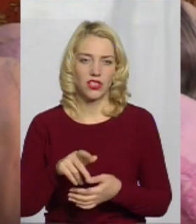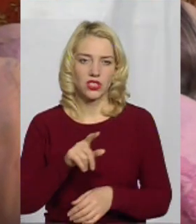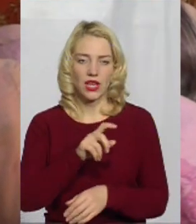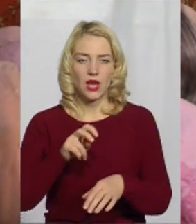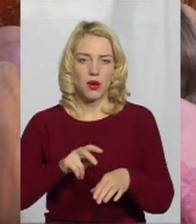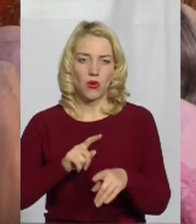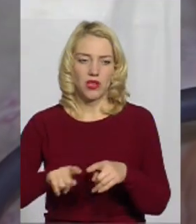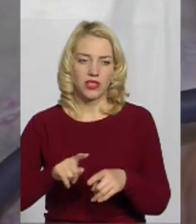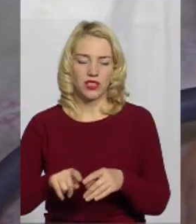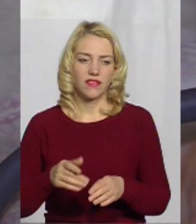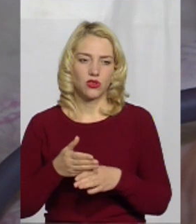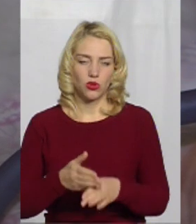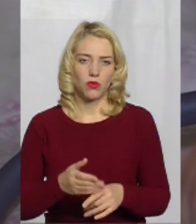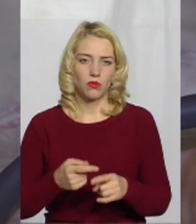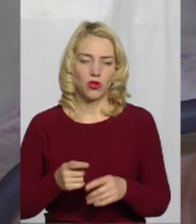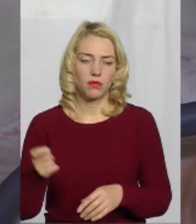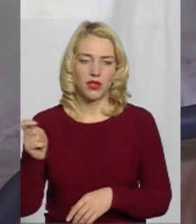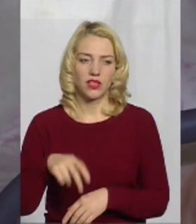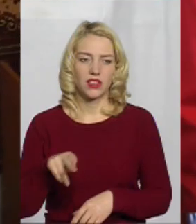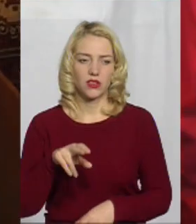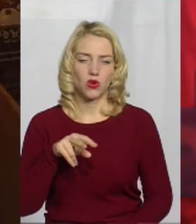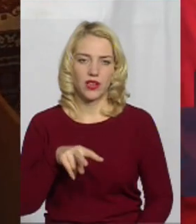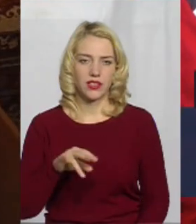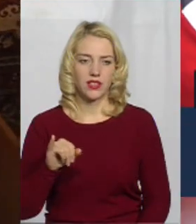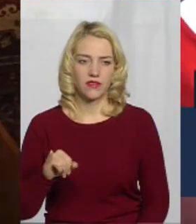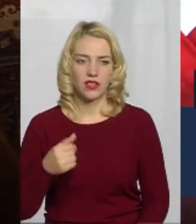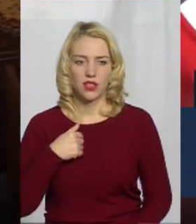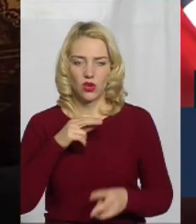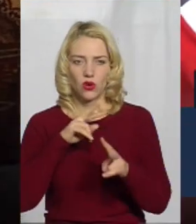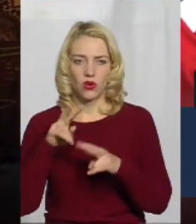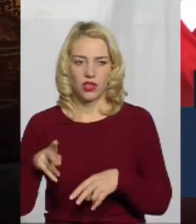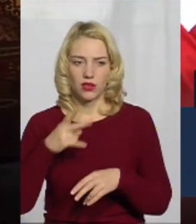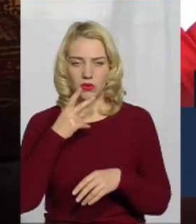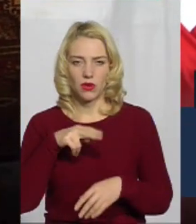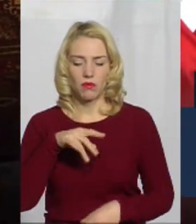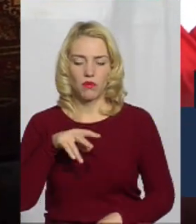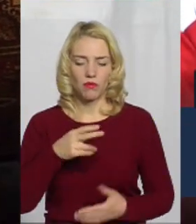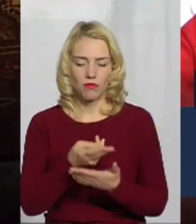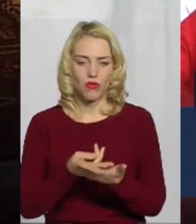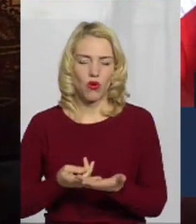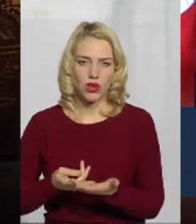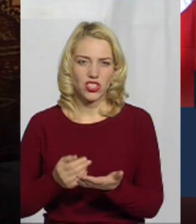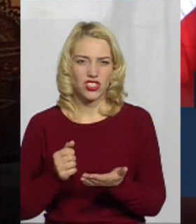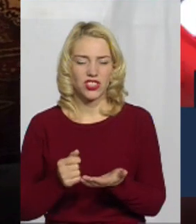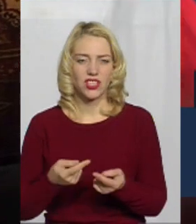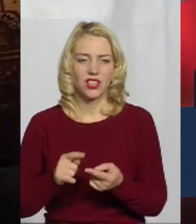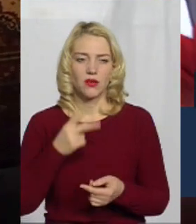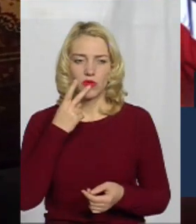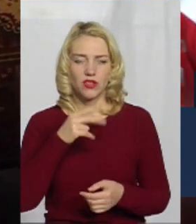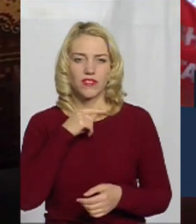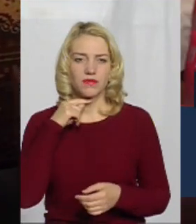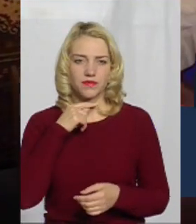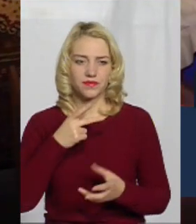приїхали до Лідії Іванівни Торби. Ми оглянули її, подивилися, проліжні, подивилися, в якому стані в'язалася